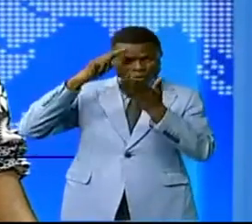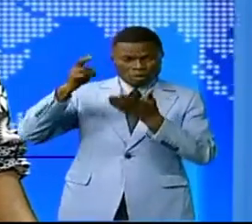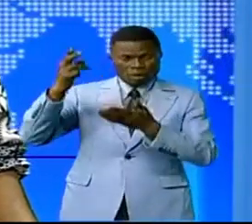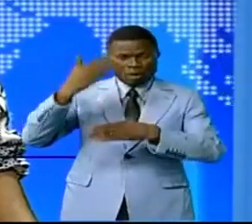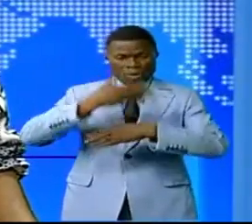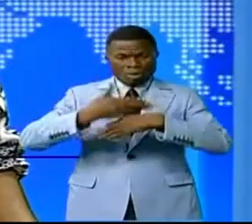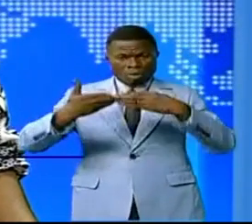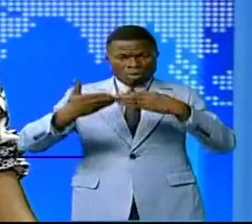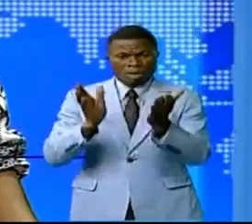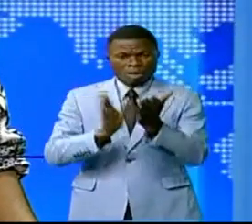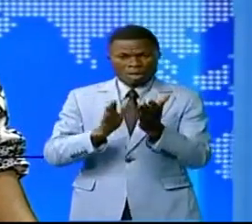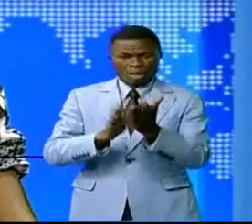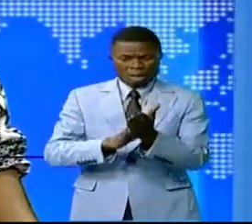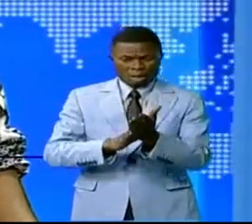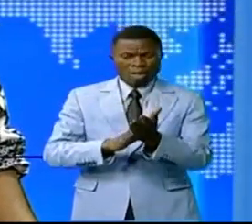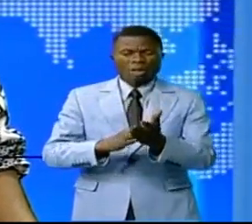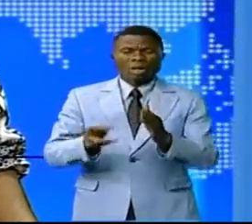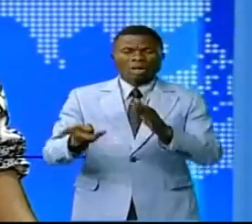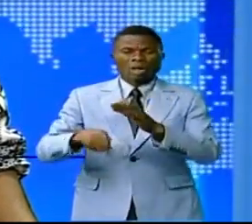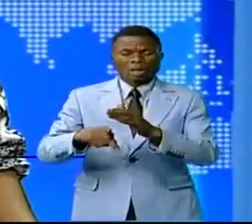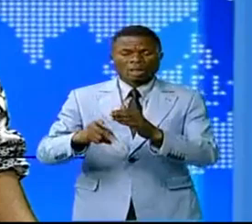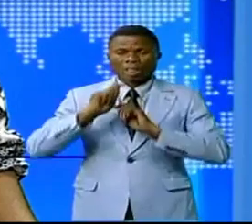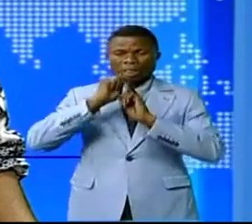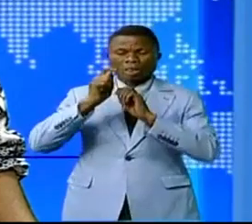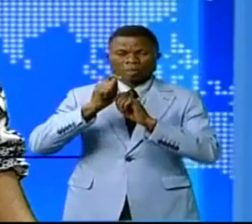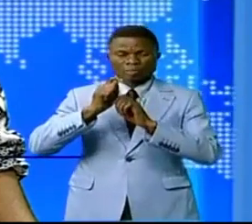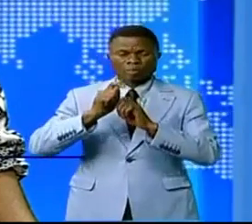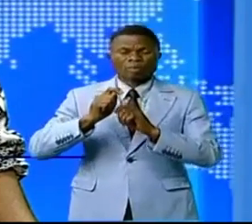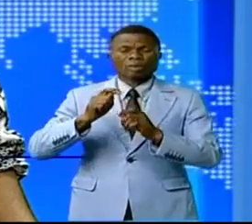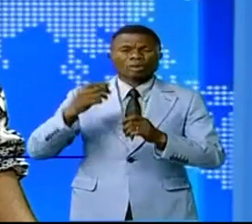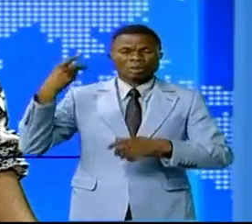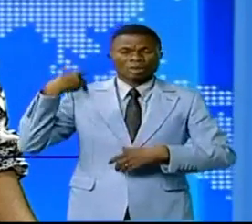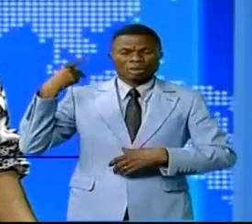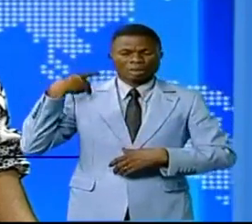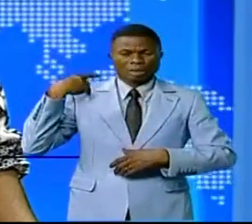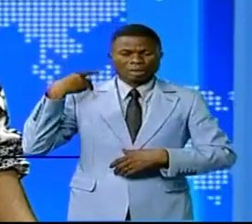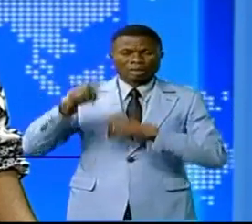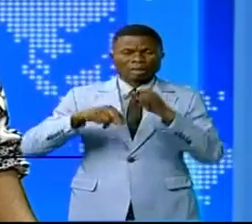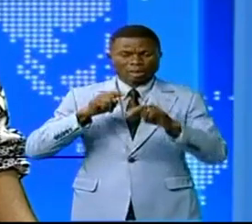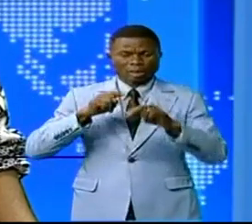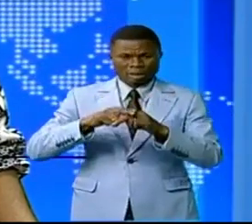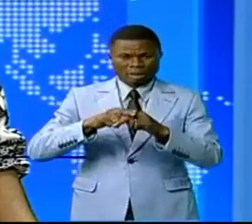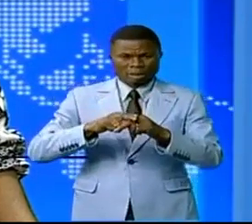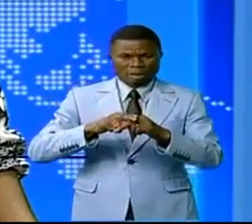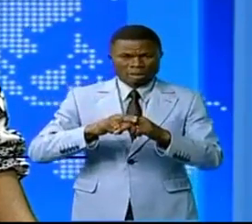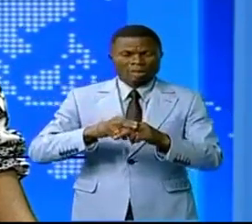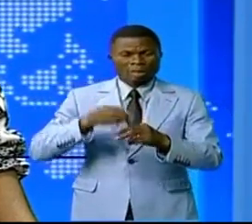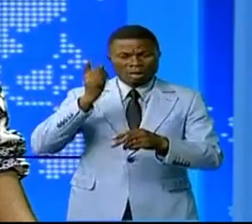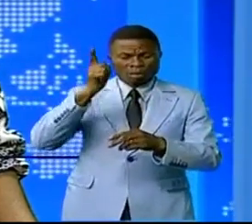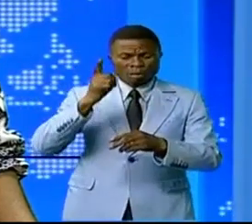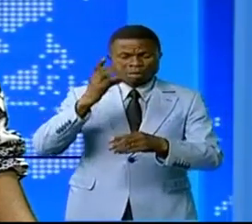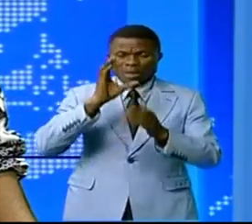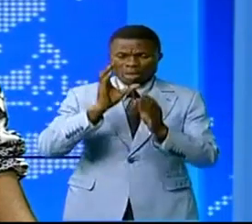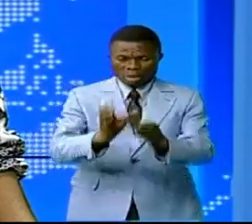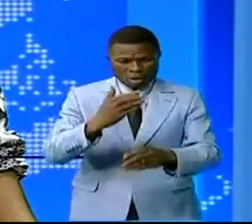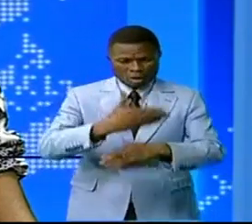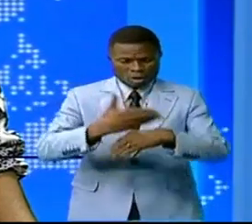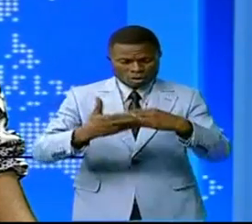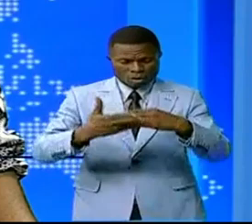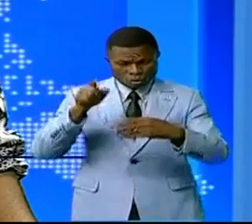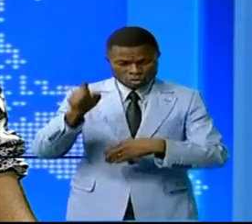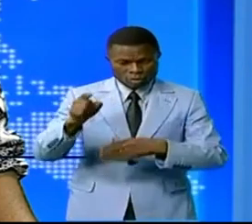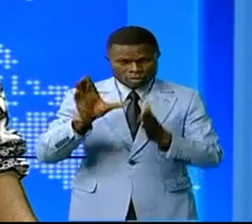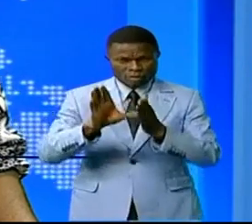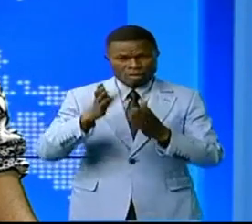construit une école d'application, un don de Norbert Bassenguesi-Katitima qui a posé la première pierre de construction sur place.